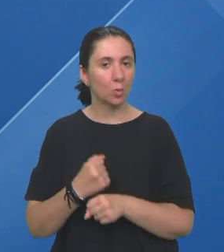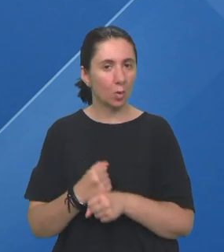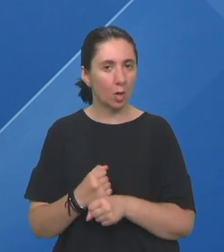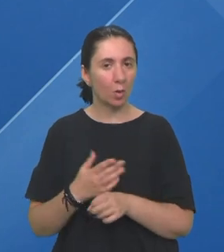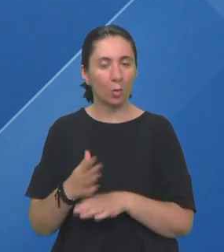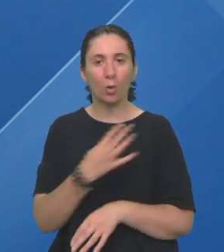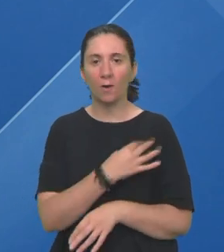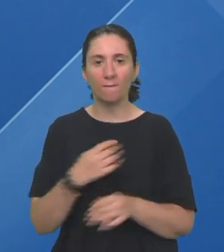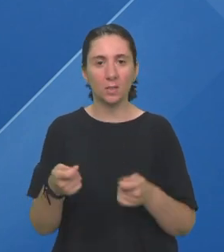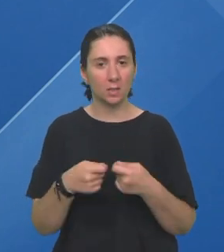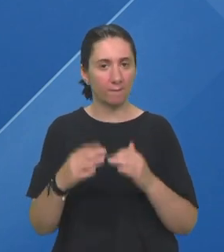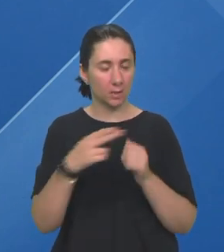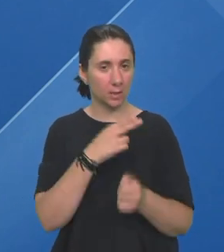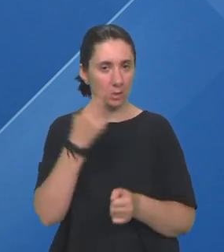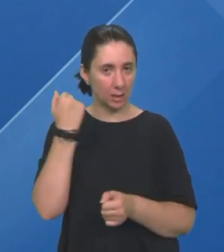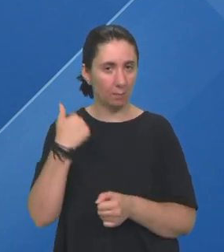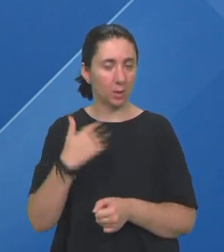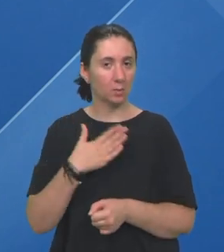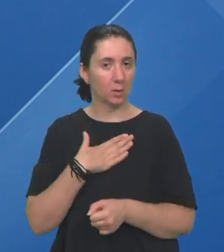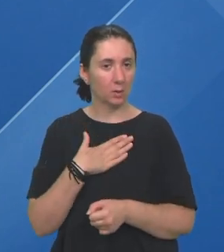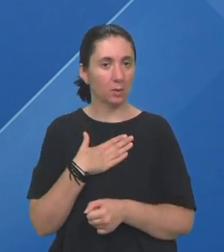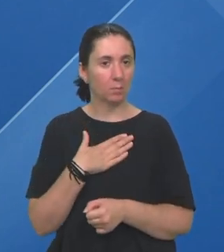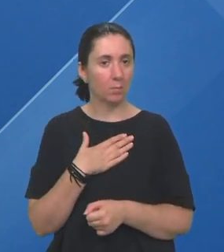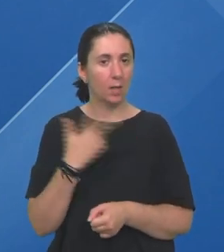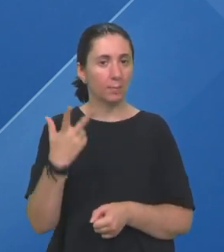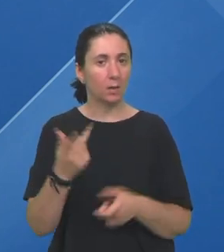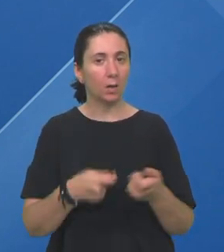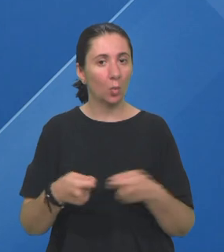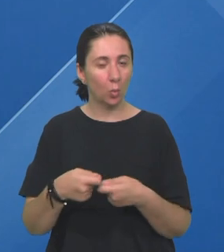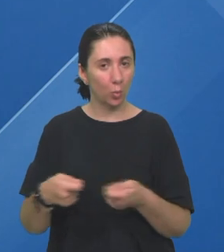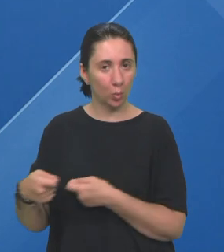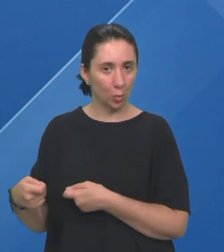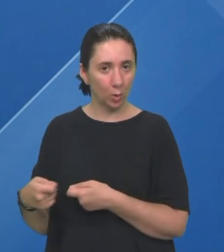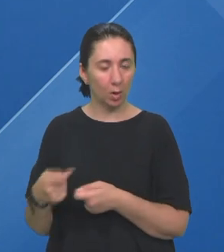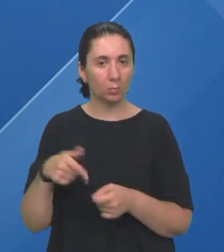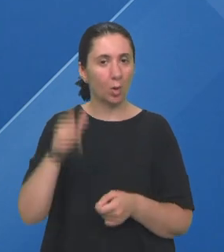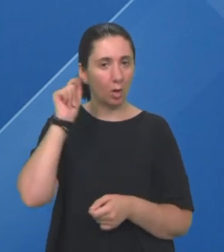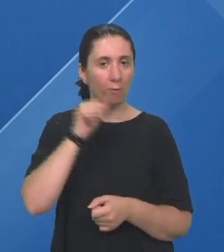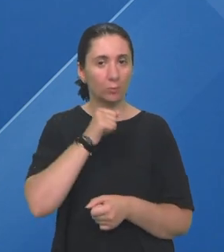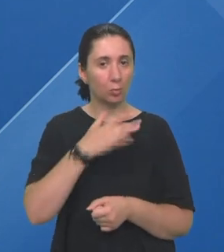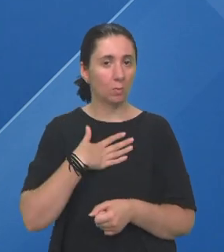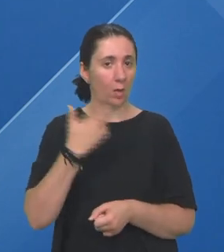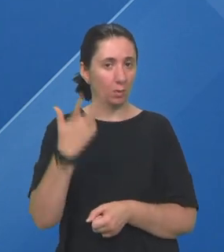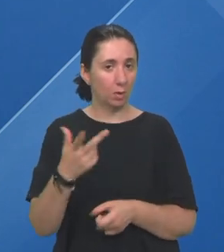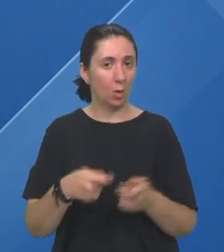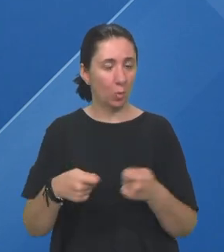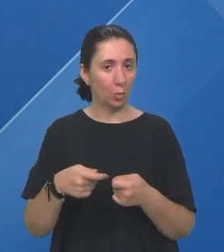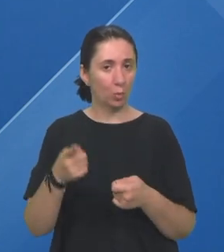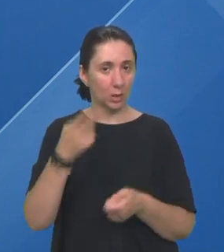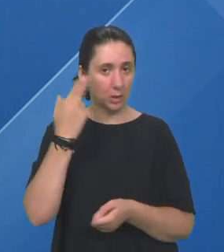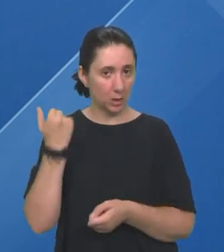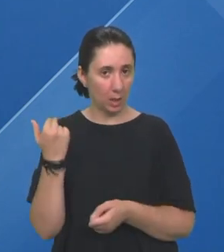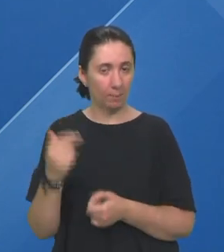kroz Hrvatski savez slijepih Ja sam tada imala tri udruge preko sebe Karlovačka županja ima tri udruge slijepih